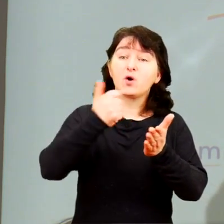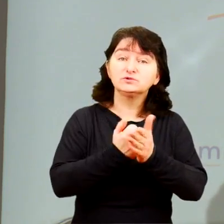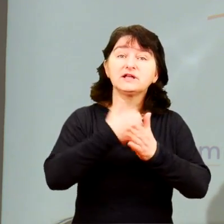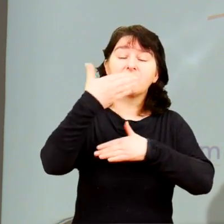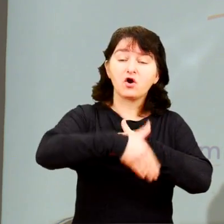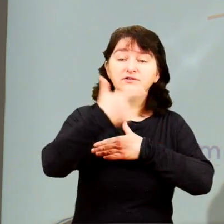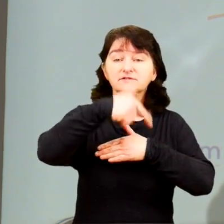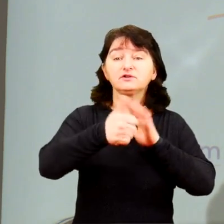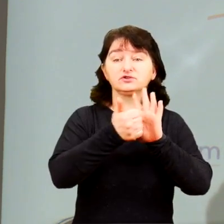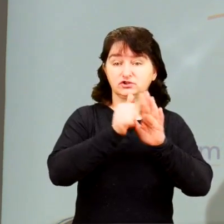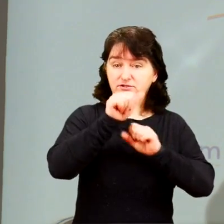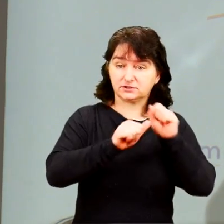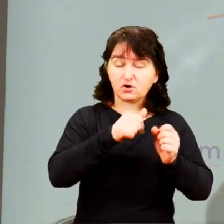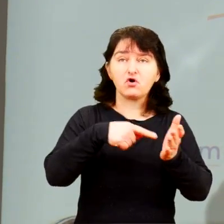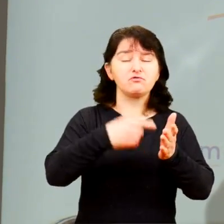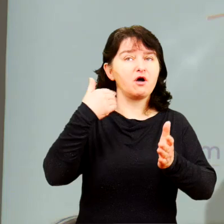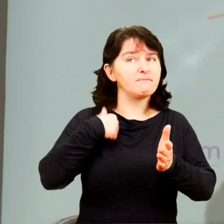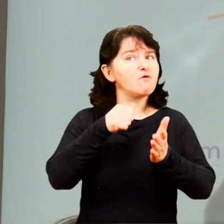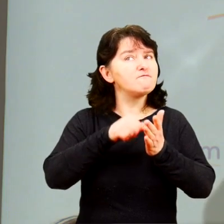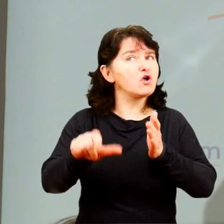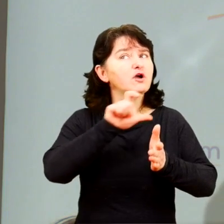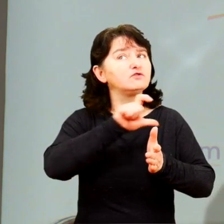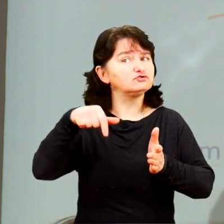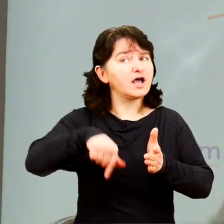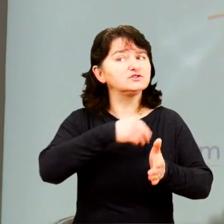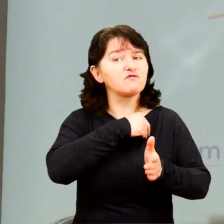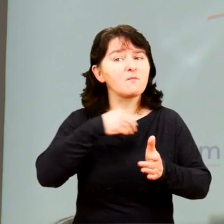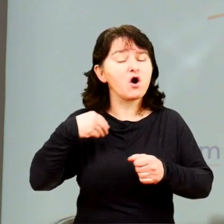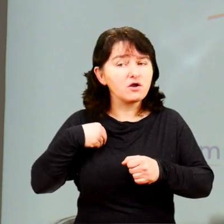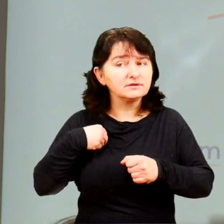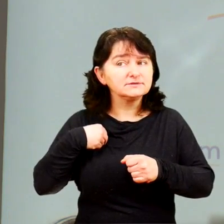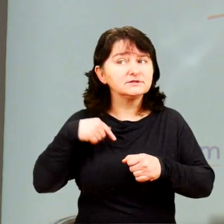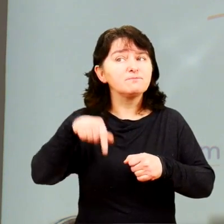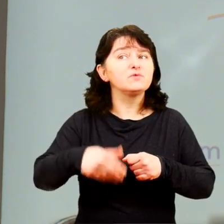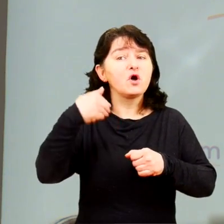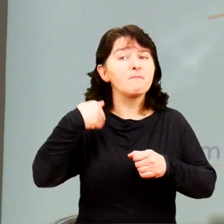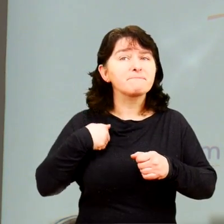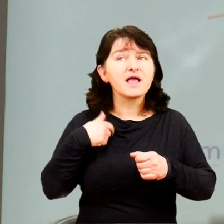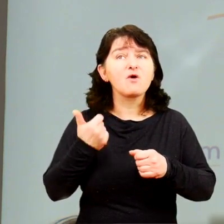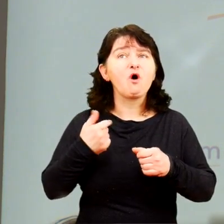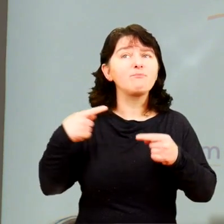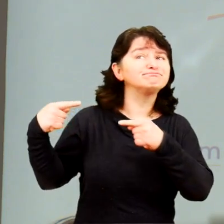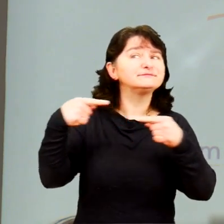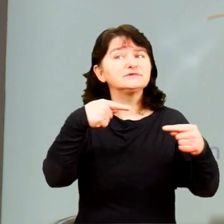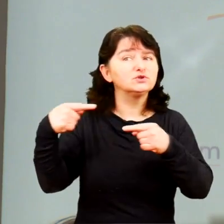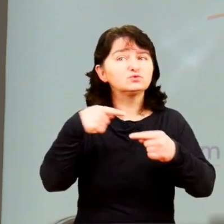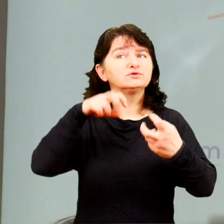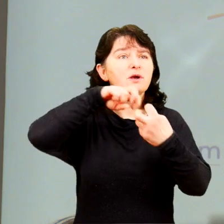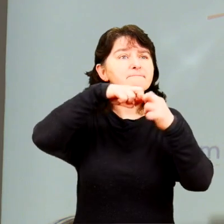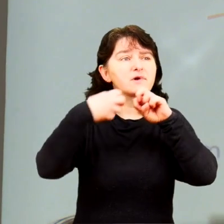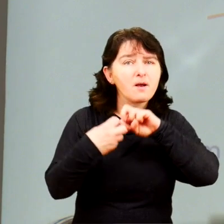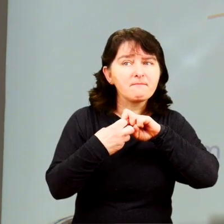pod koniec 2016 roku. To był szczególny czas w Polsce, kiedy żywa była